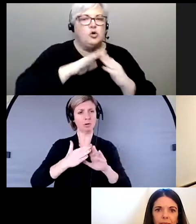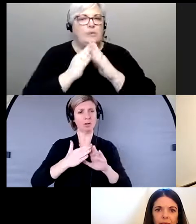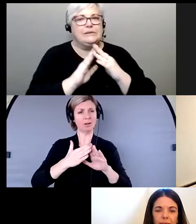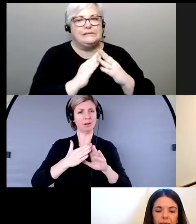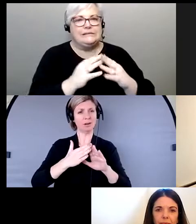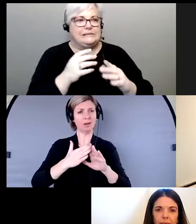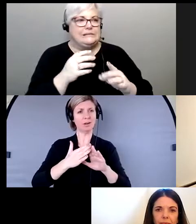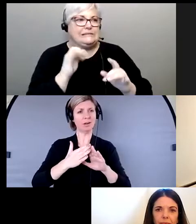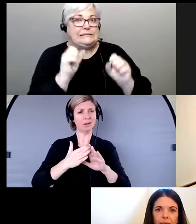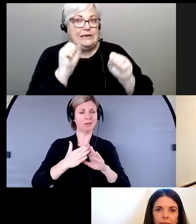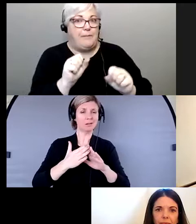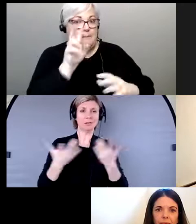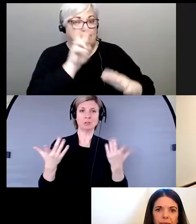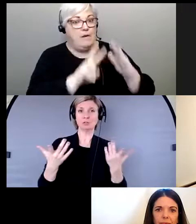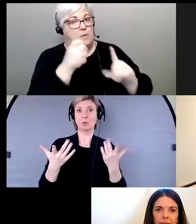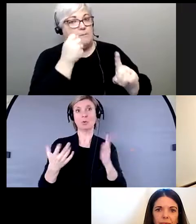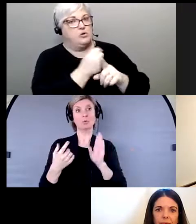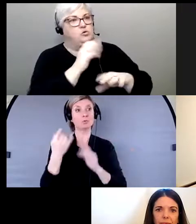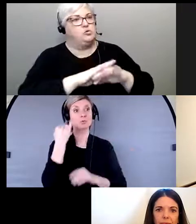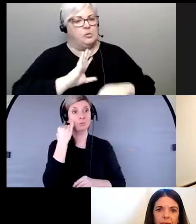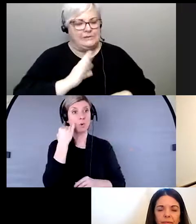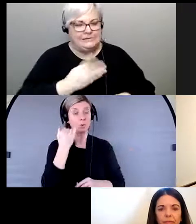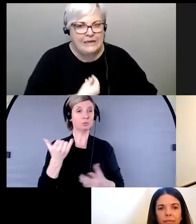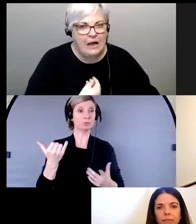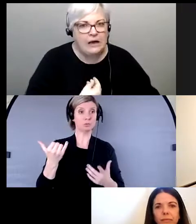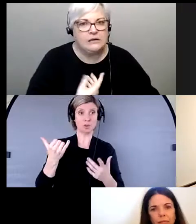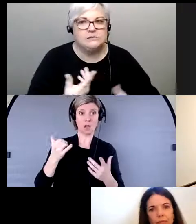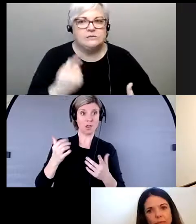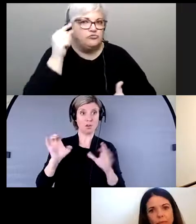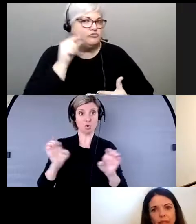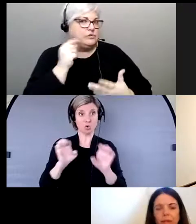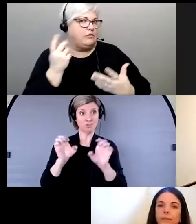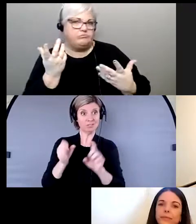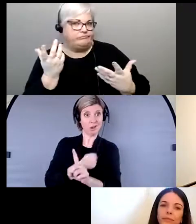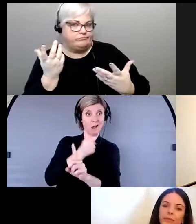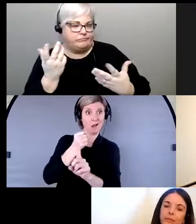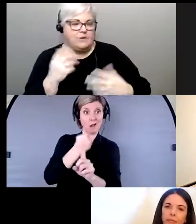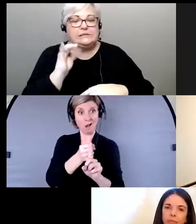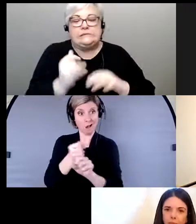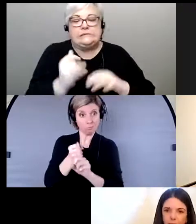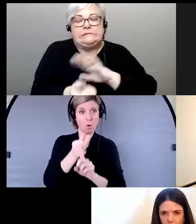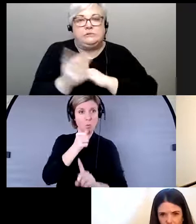prévisibles sur les femmes, les personnes trans et les personnes non-binaires lors d'une situation d'urgence?